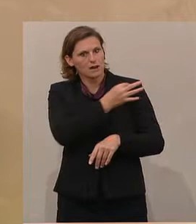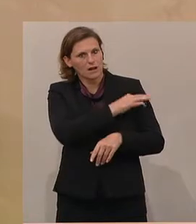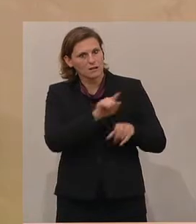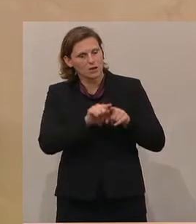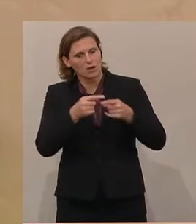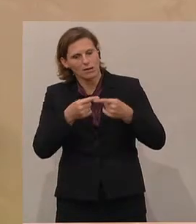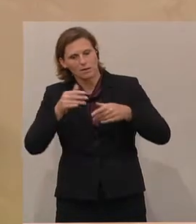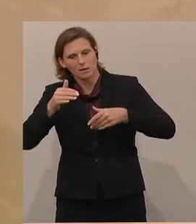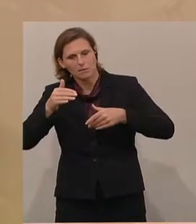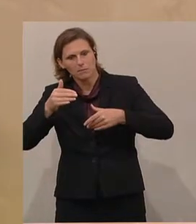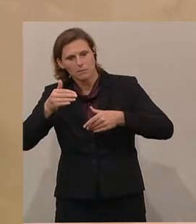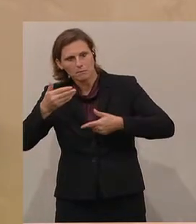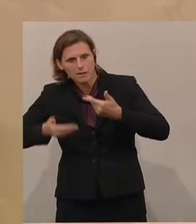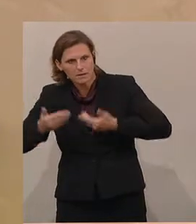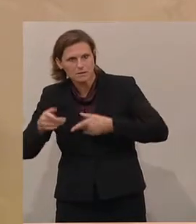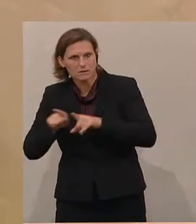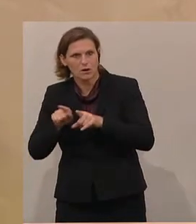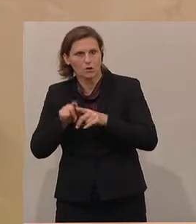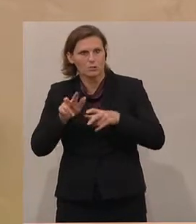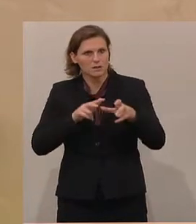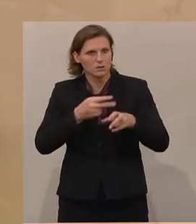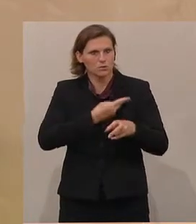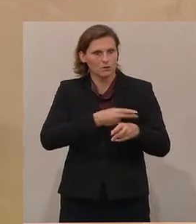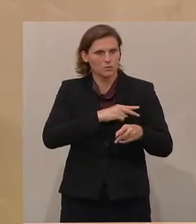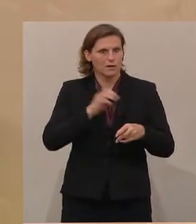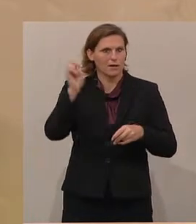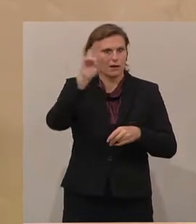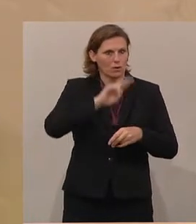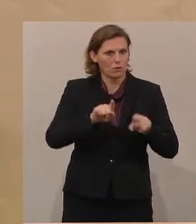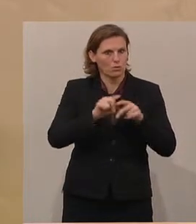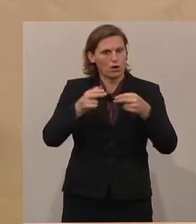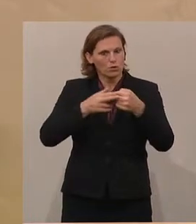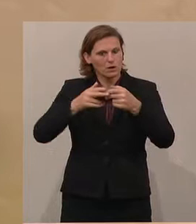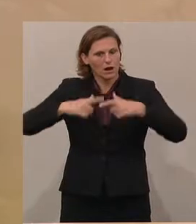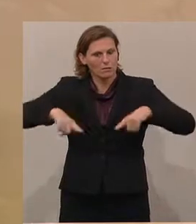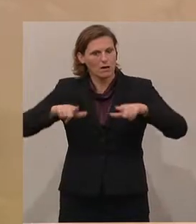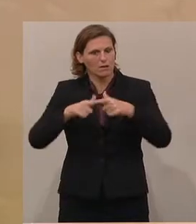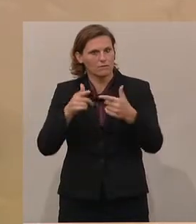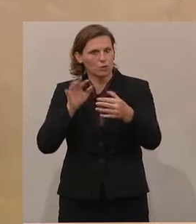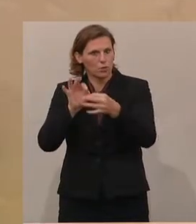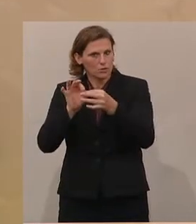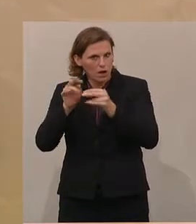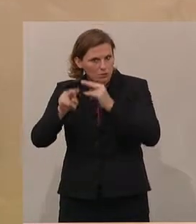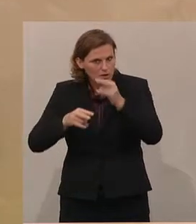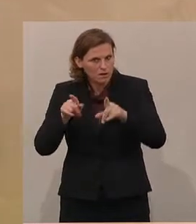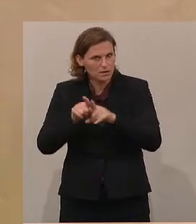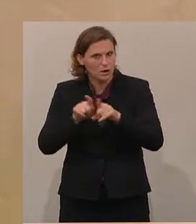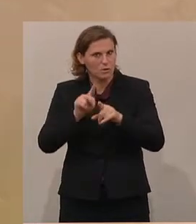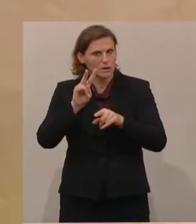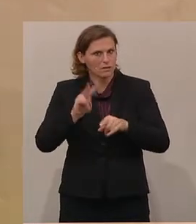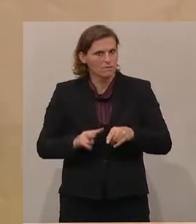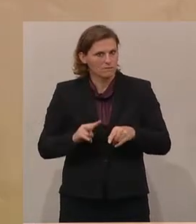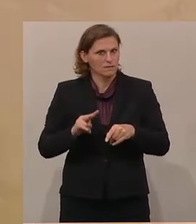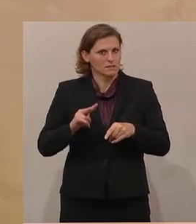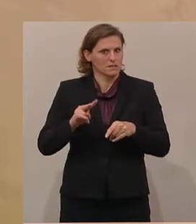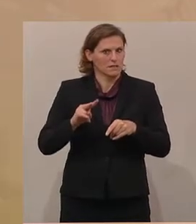den Regierungsverantwortlichen der Europäischen Union und auch aus Nachbarländern engen Kontakt pflegen. So auch natürlich mit dem Vizepremier,